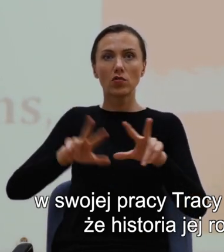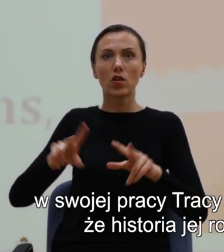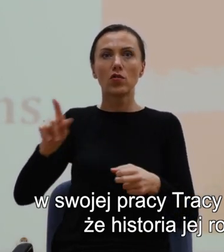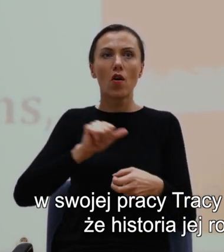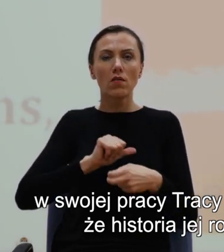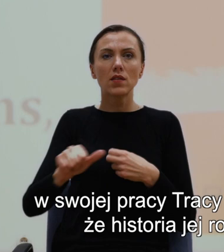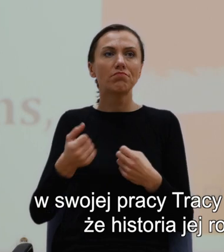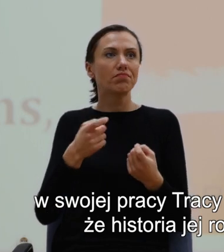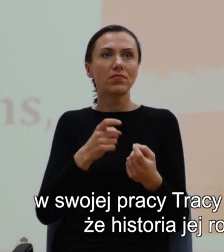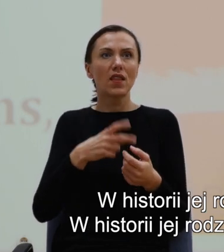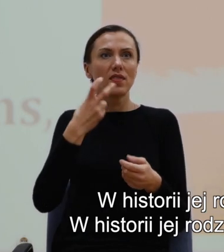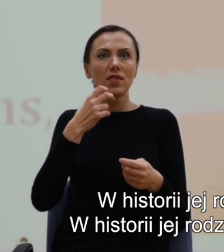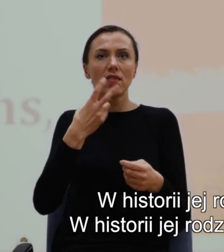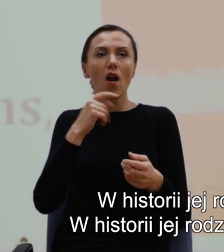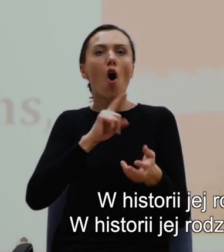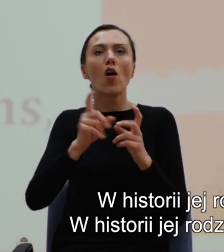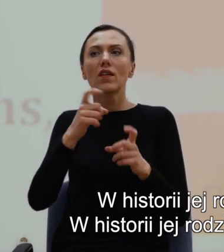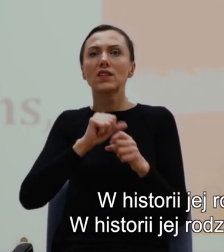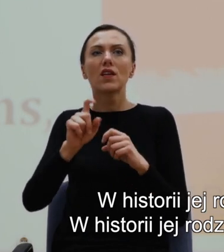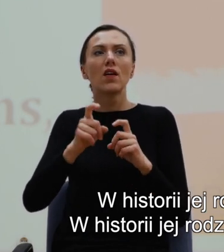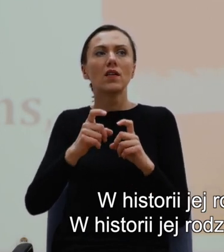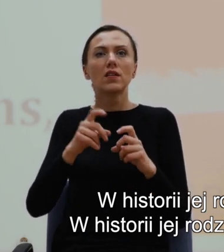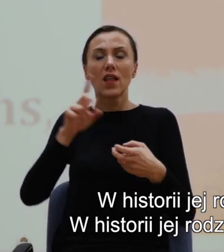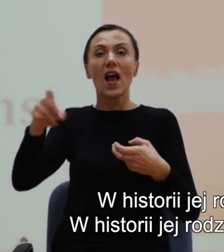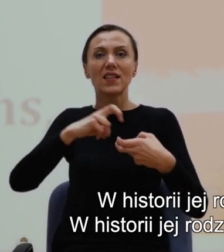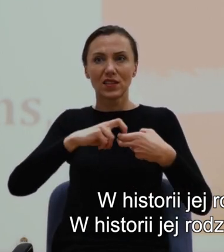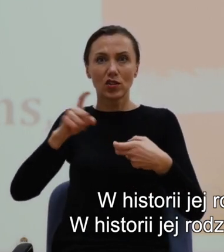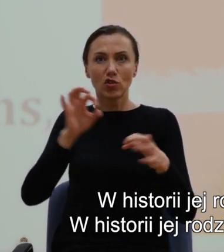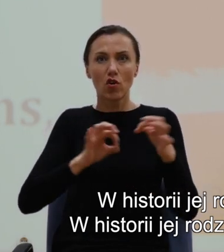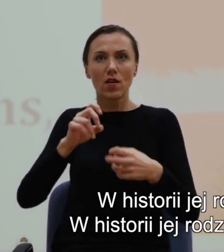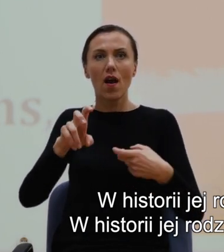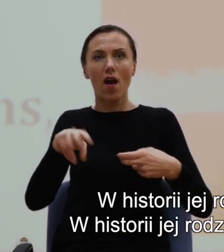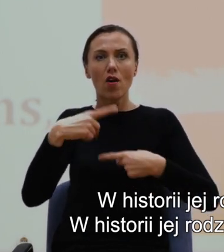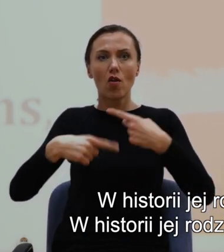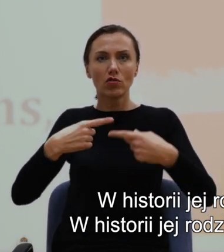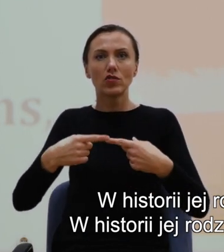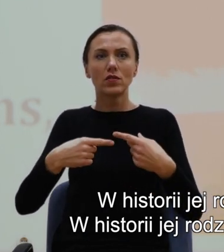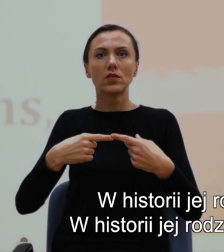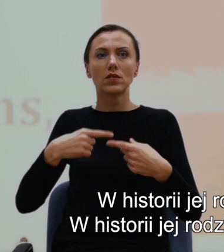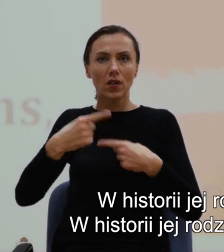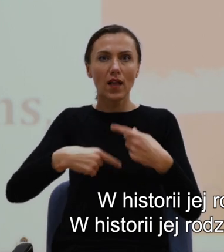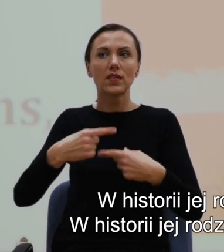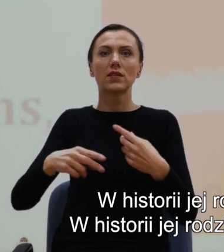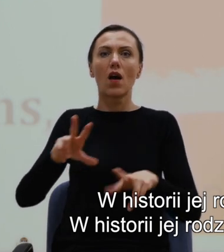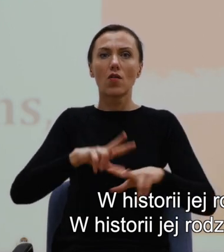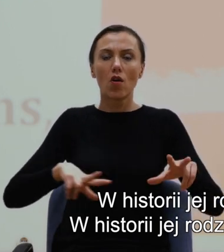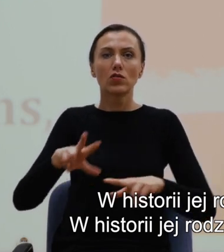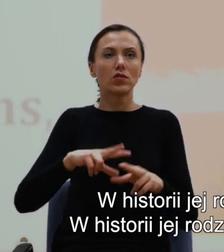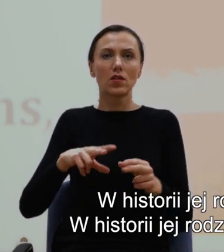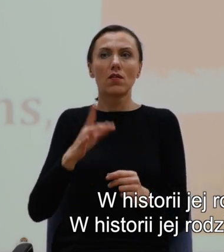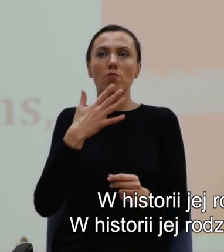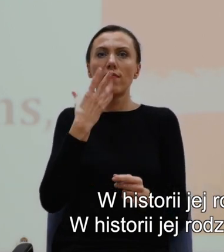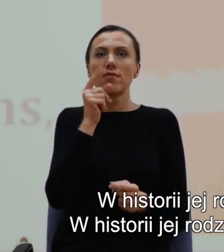denializmu historycznego. W historii jej rodziny zaprzecza się problemom rasowym. W historii jej rodziny,